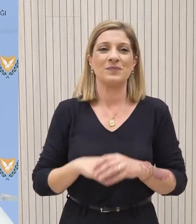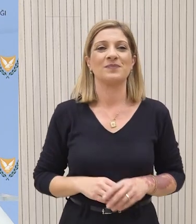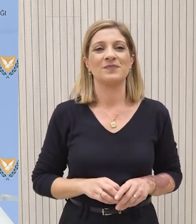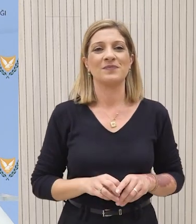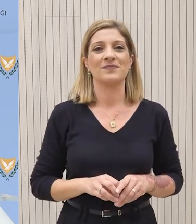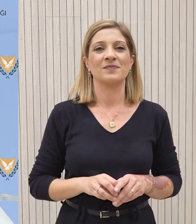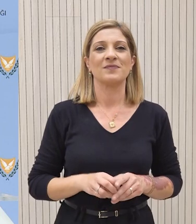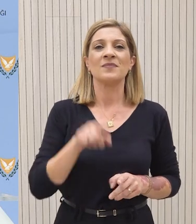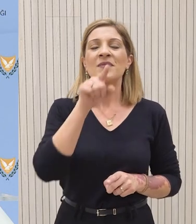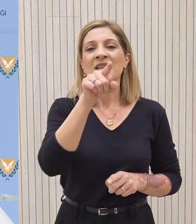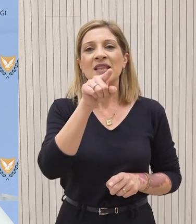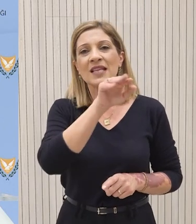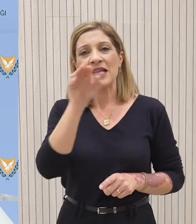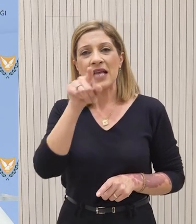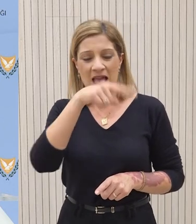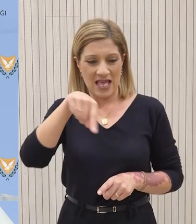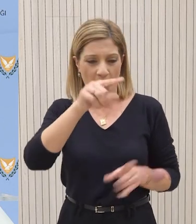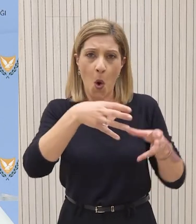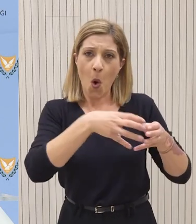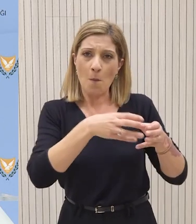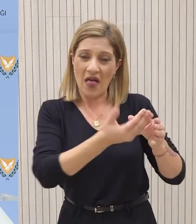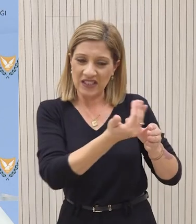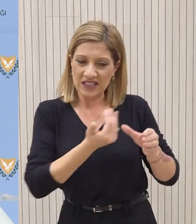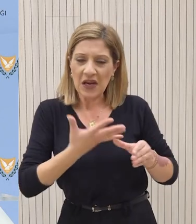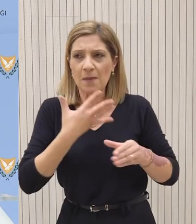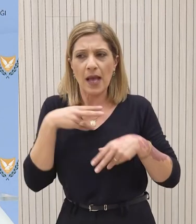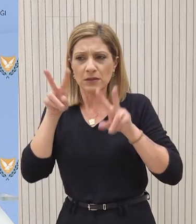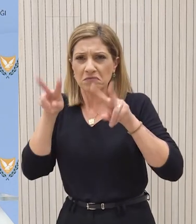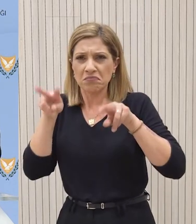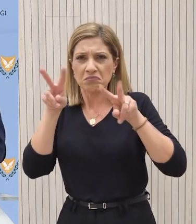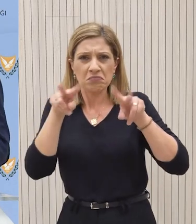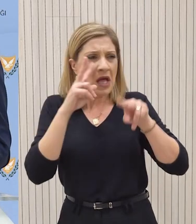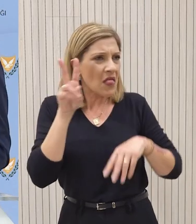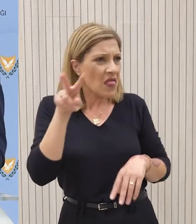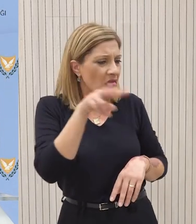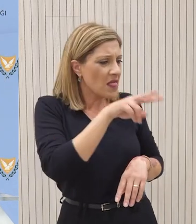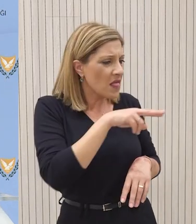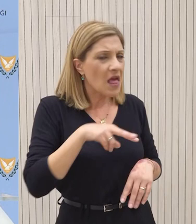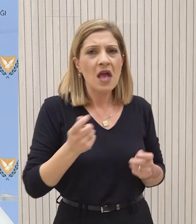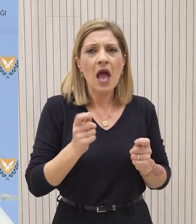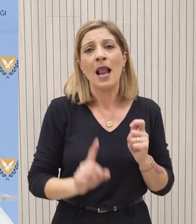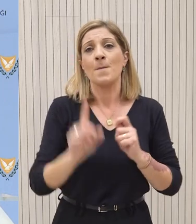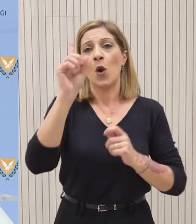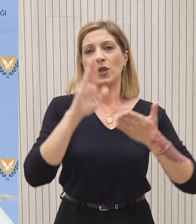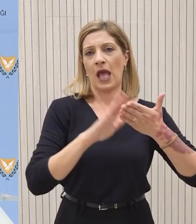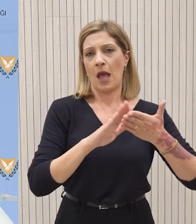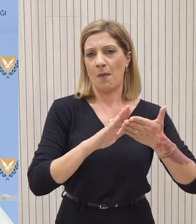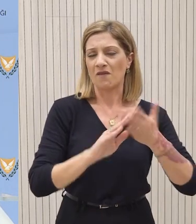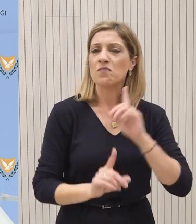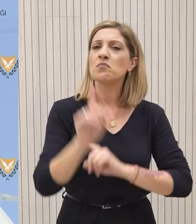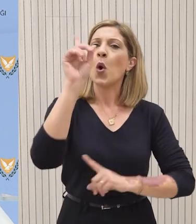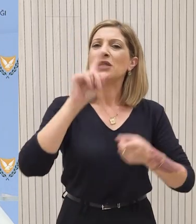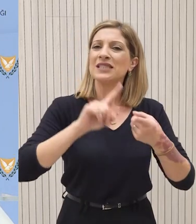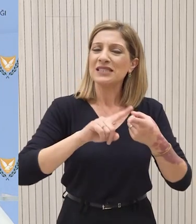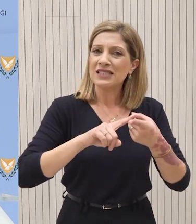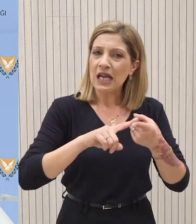Ρα έναν άνω εστικού τύπου περίπου αυτή η δίσκεψη για να βοηθήσει. Όχι, είναι ουσιαστικού τύπου. Είναι η πρώτη όμως, αν θέλετε βαφή, η πρώτη συνάντηση μαζί με τους αρμόδιους